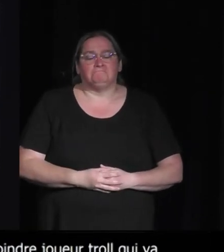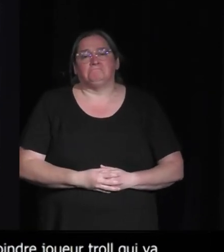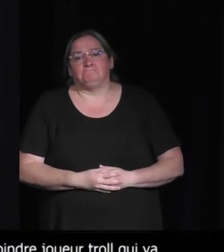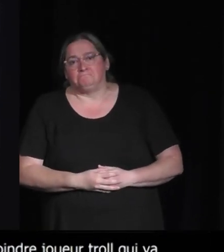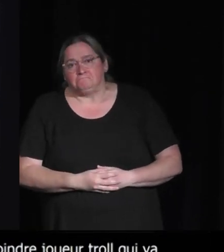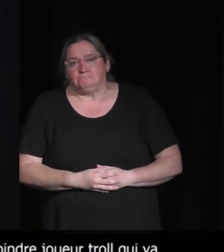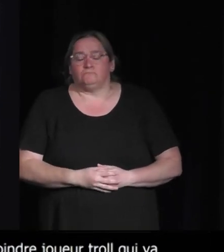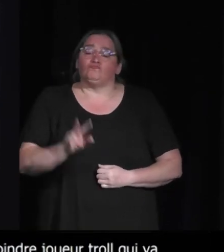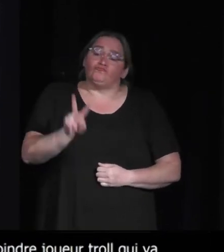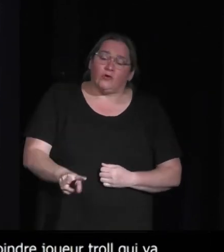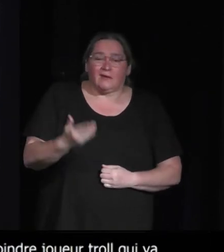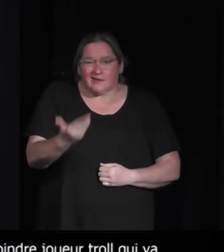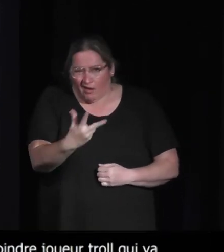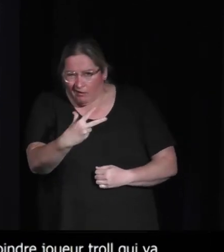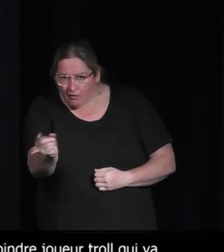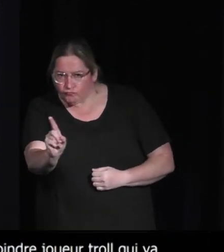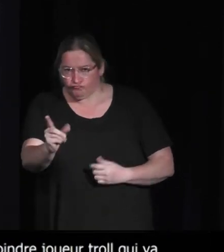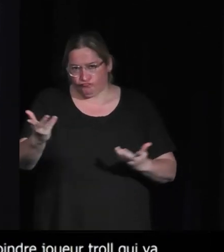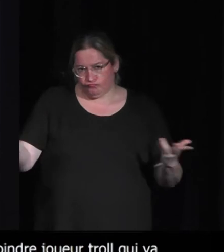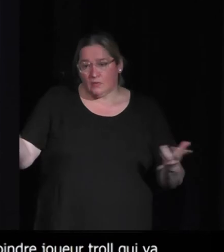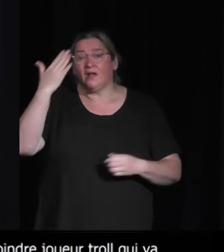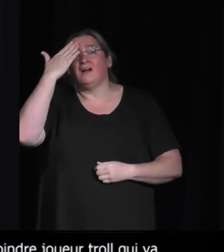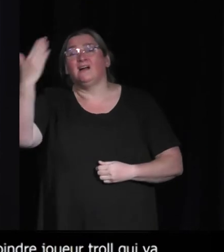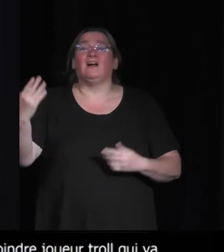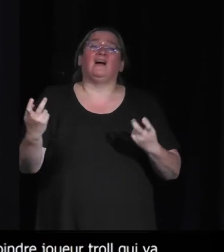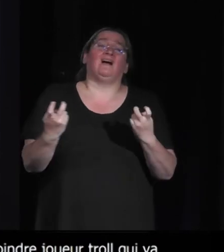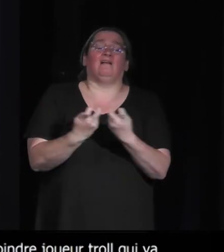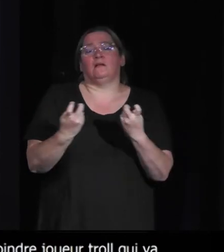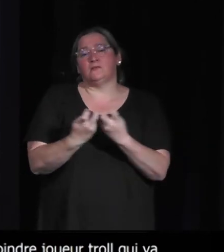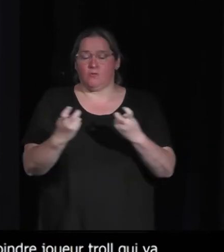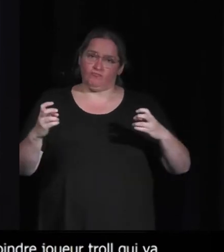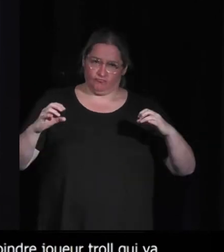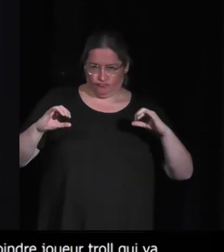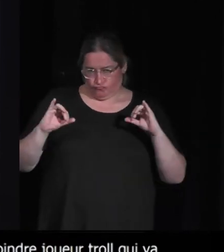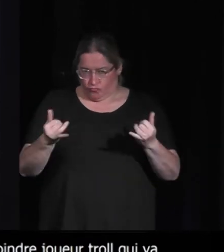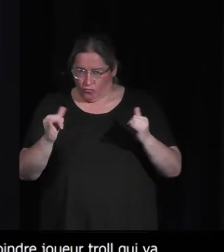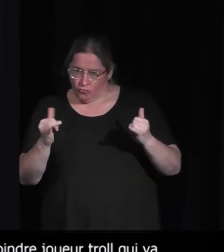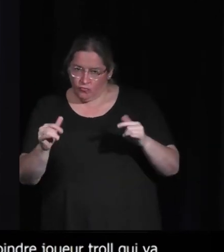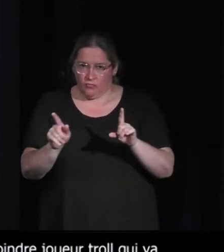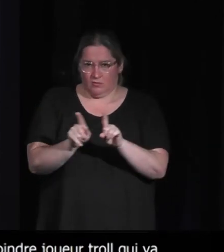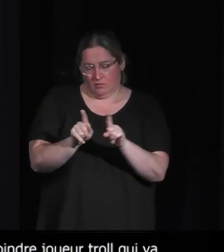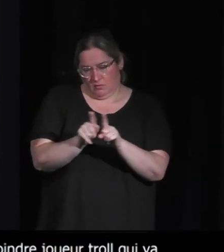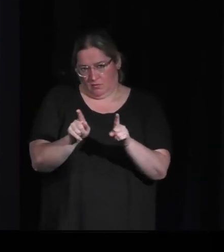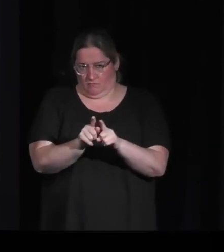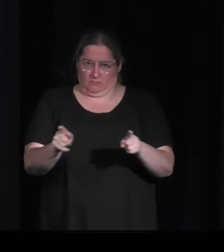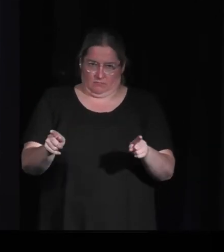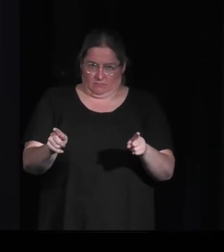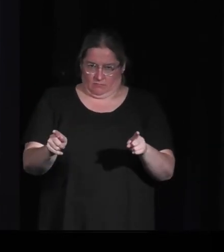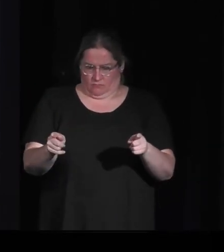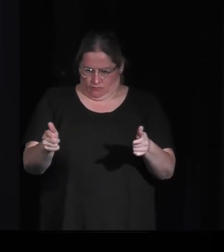grave s'il y un minimum de stabilité. Il faut que ça reste quand même lisible. Mais